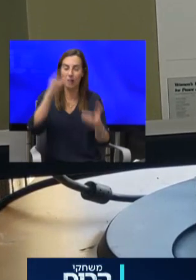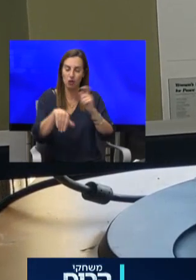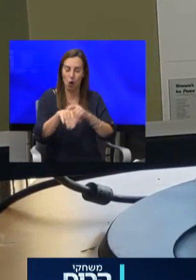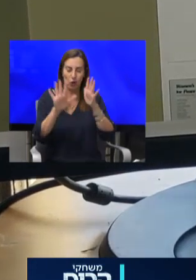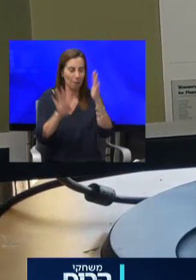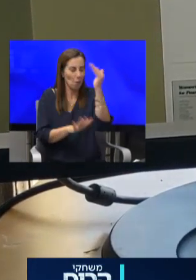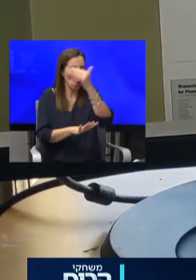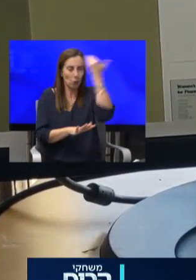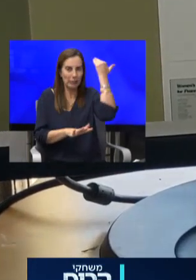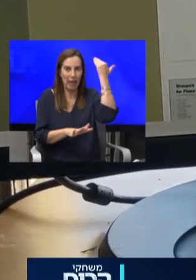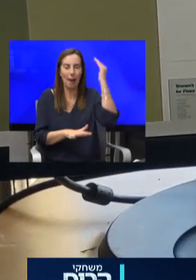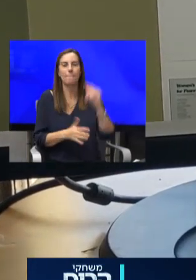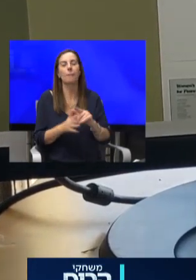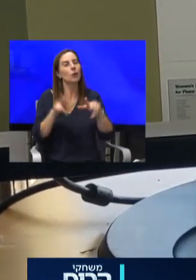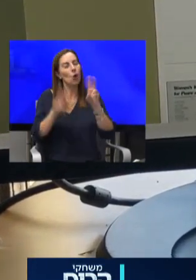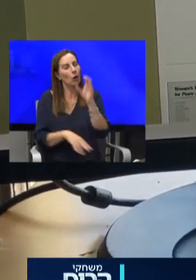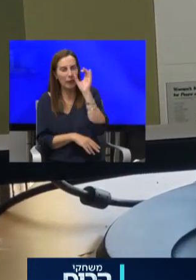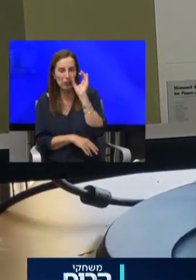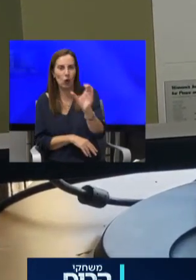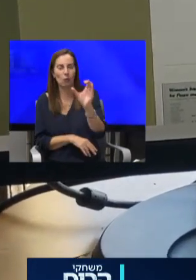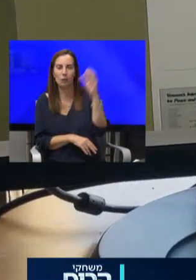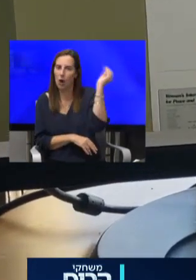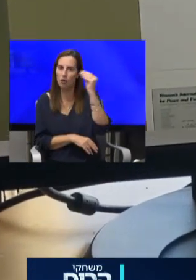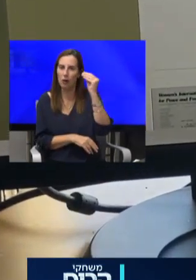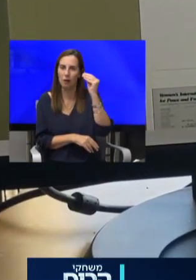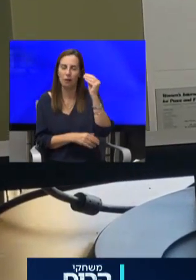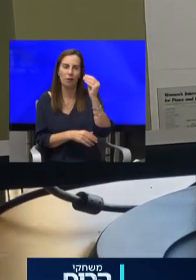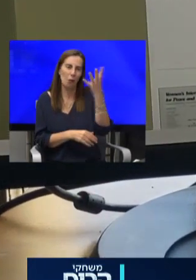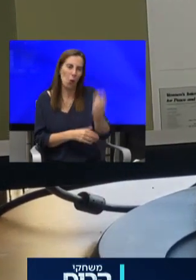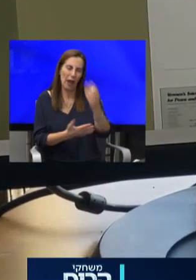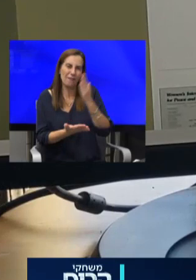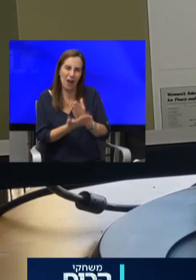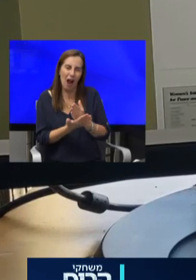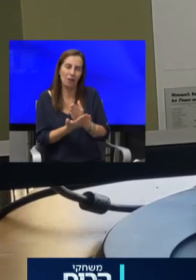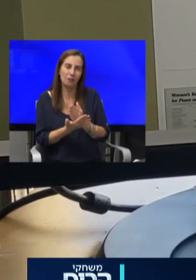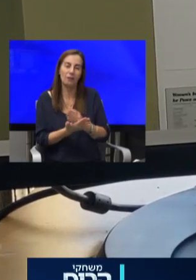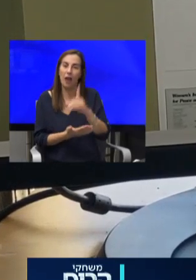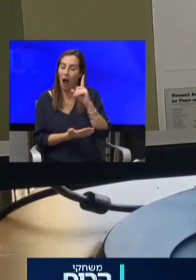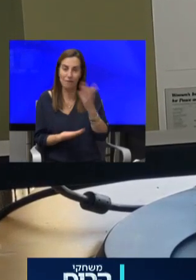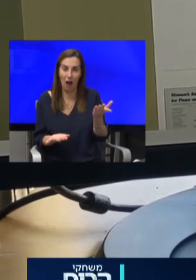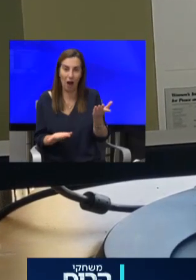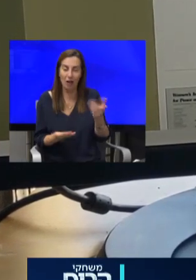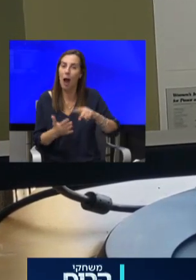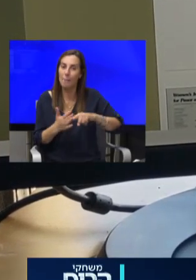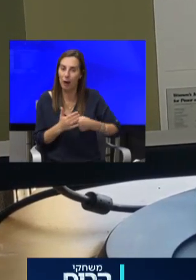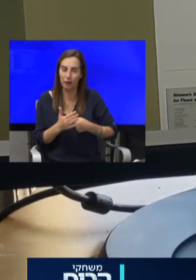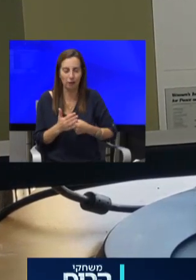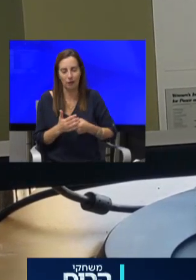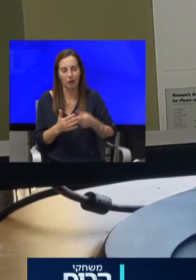בשביליהם יכולים לצפות בשיעורים במועד מאוחר יותר אבל בעיקרון המטרה היא שלא נתאסף הרבה אנשים